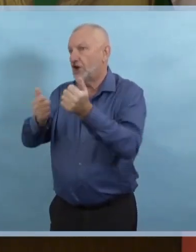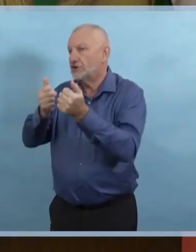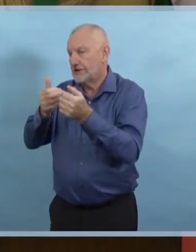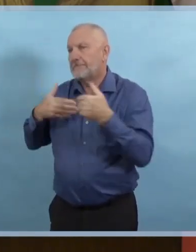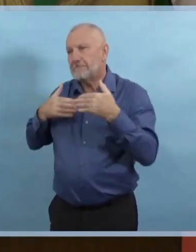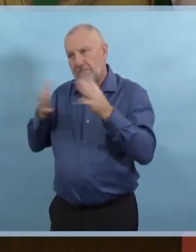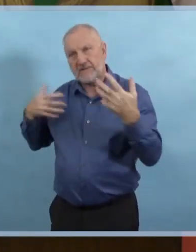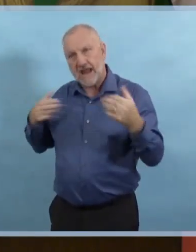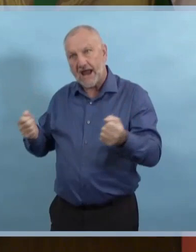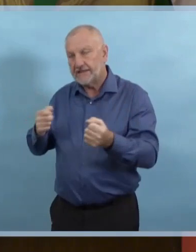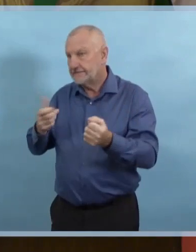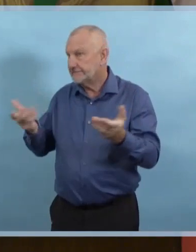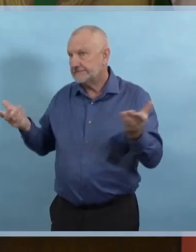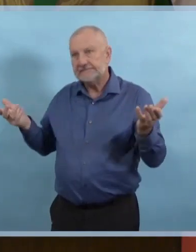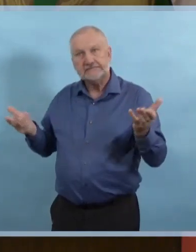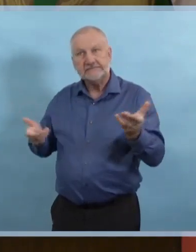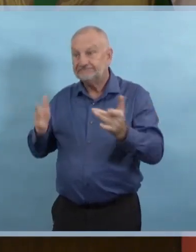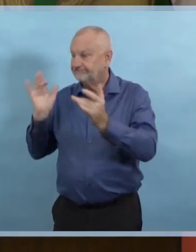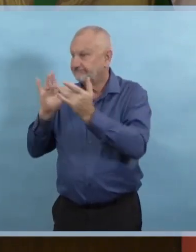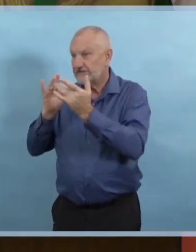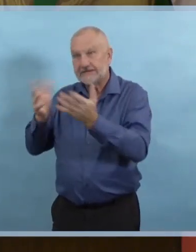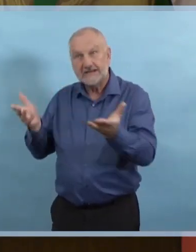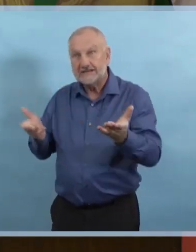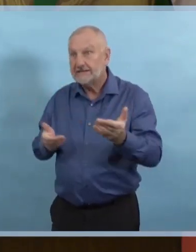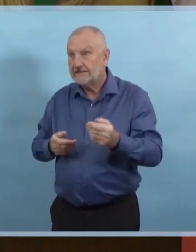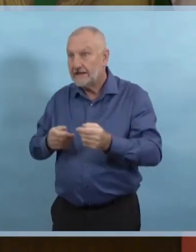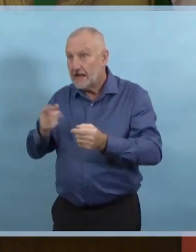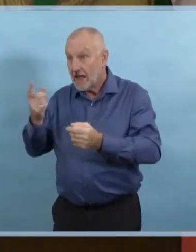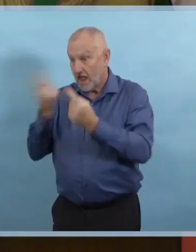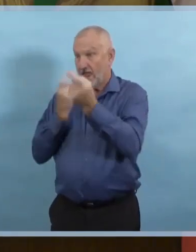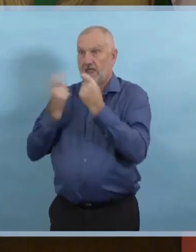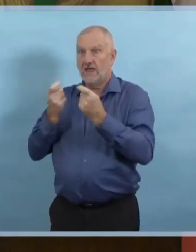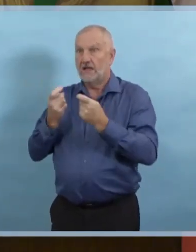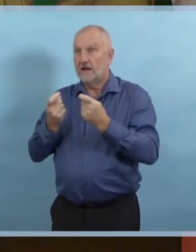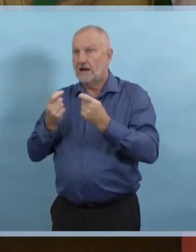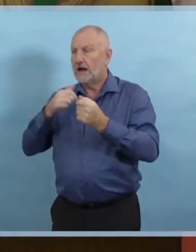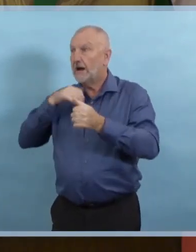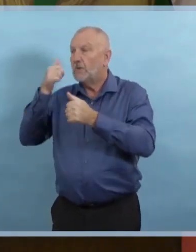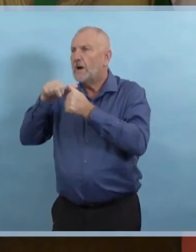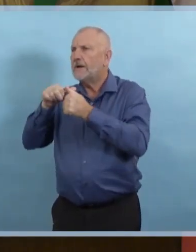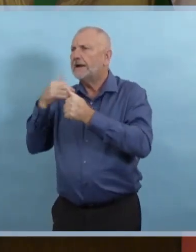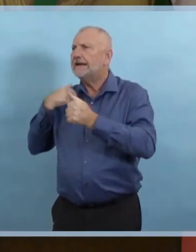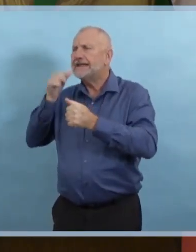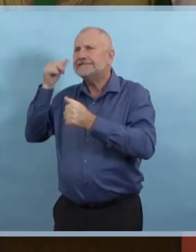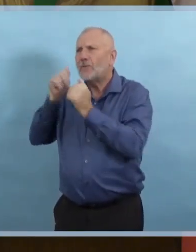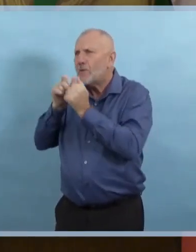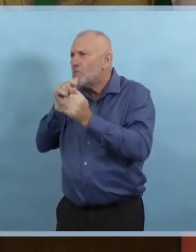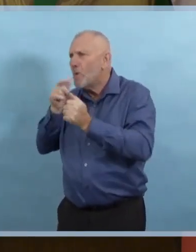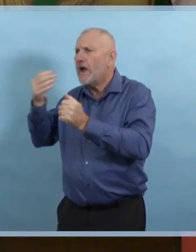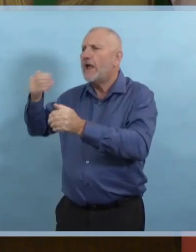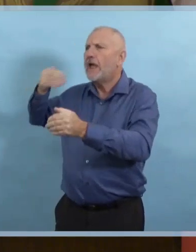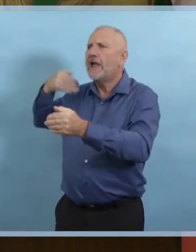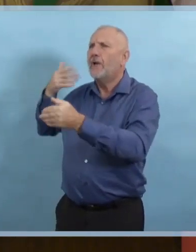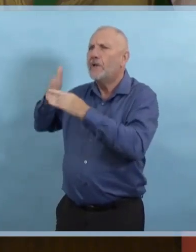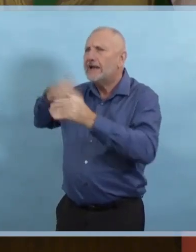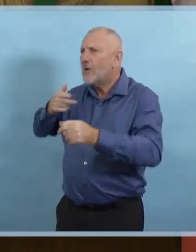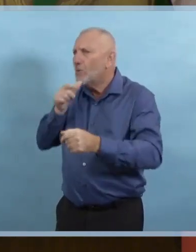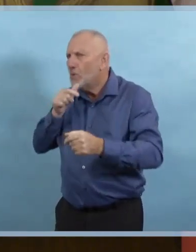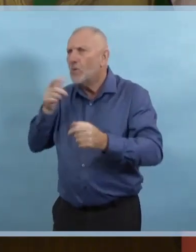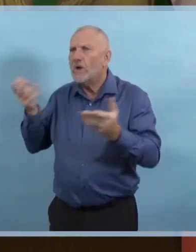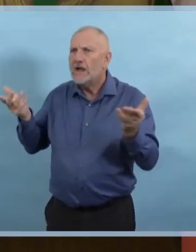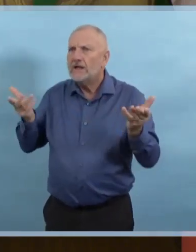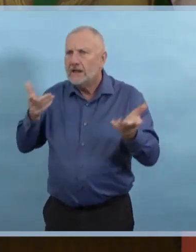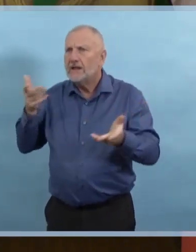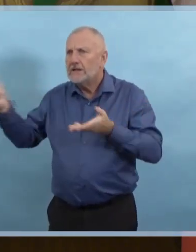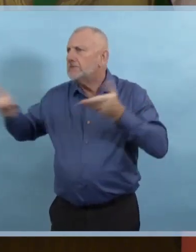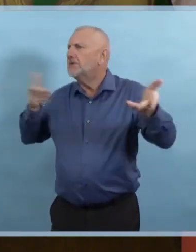ont été en contact. Nous sommes revenus généralement à nos anciennes façons de faire, à se rassembler avec un grand nombre de personnes. Et ces chiffres nous montrent